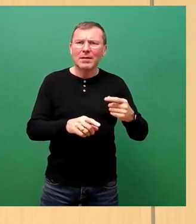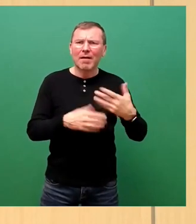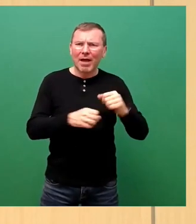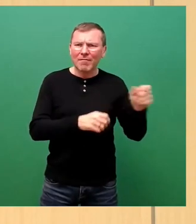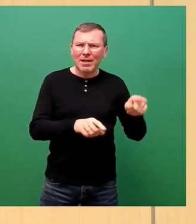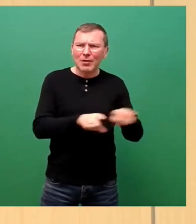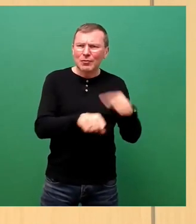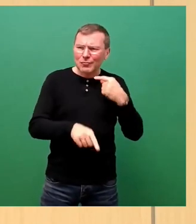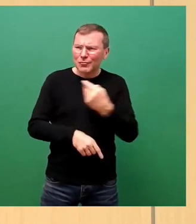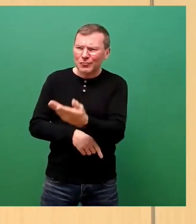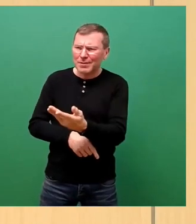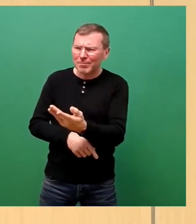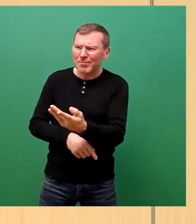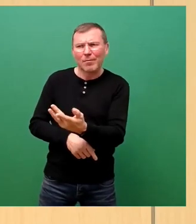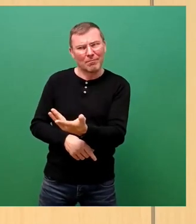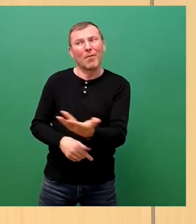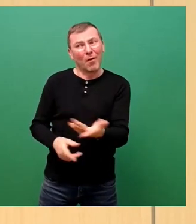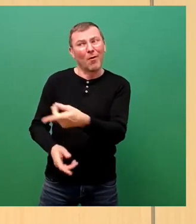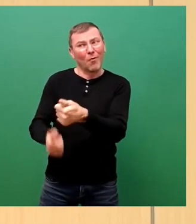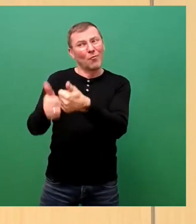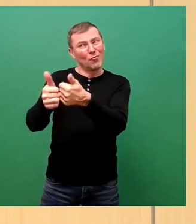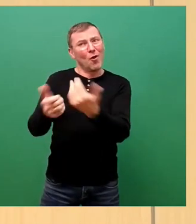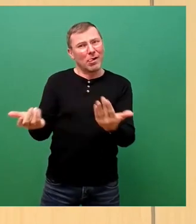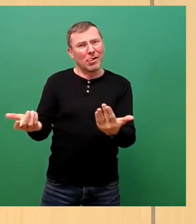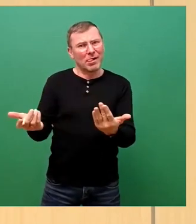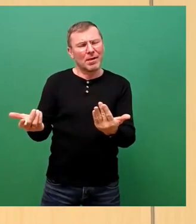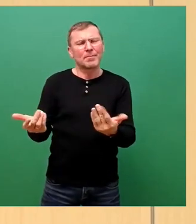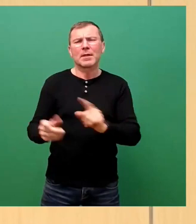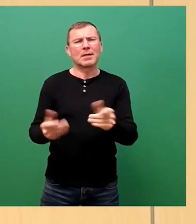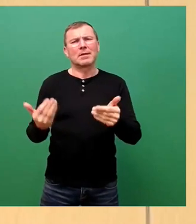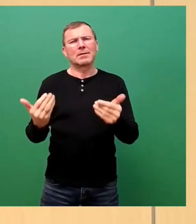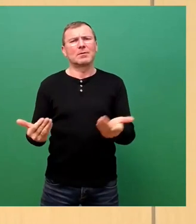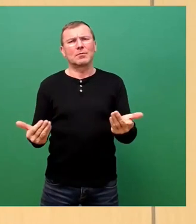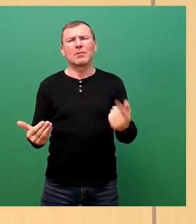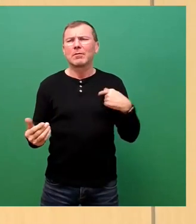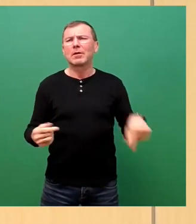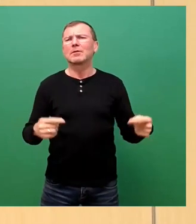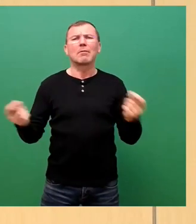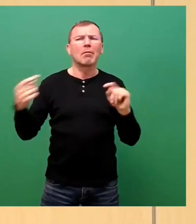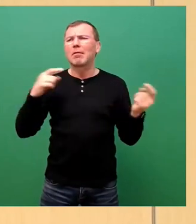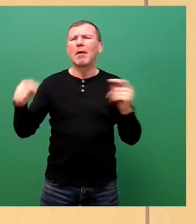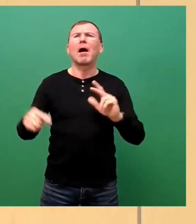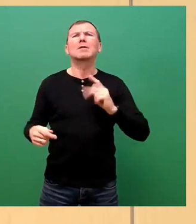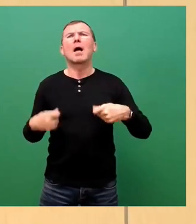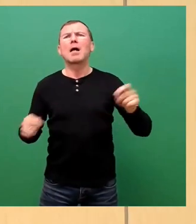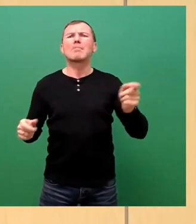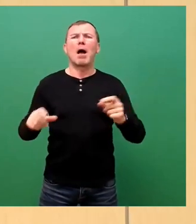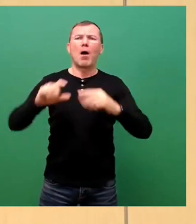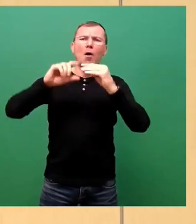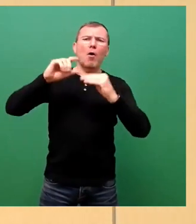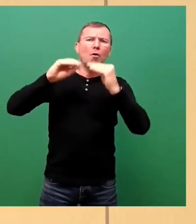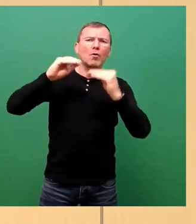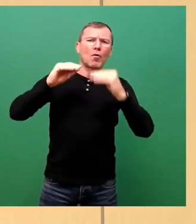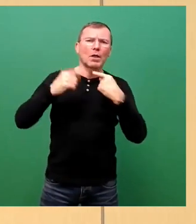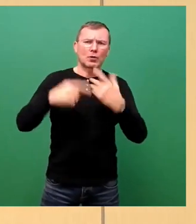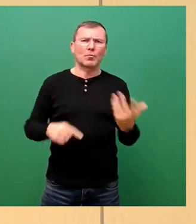So, super Sache. Und es ist ja nicht nur so, dass wir, wir haben jetzt die ganze Zeit über die Sozialbauquote gesprochen, sondern es sind ja noch